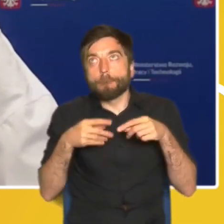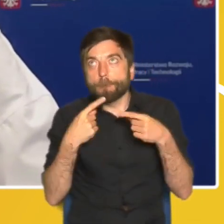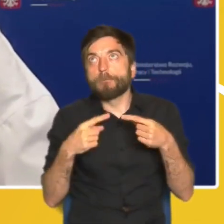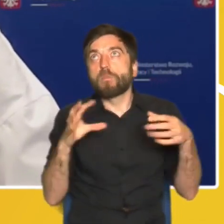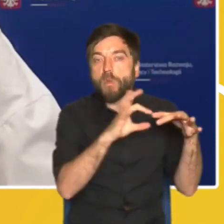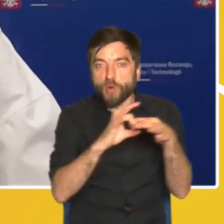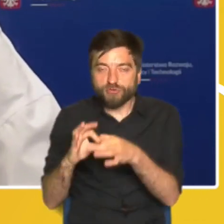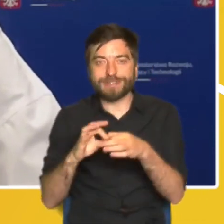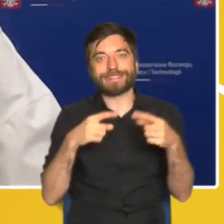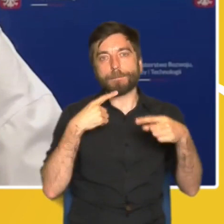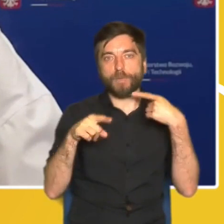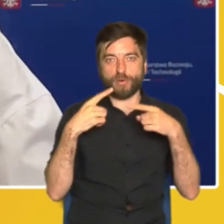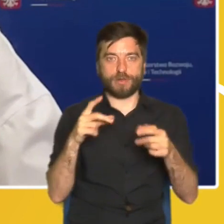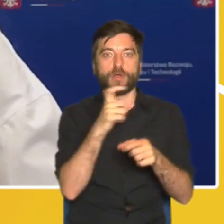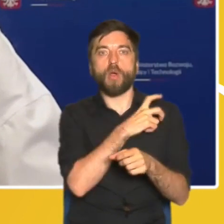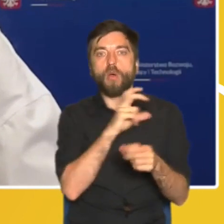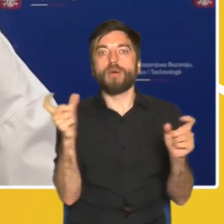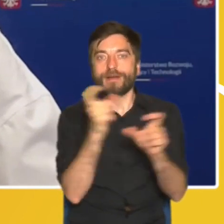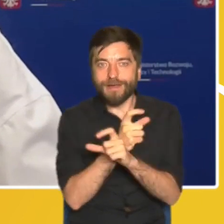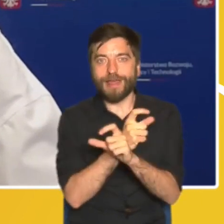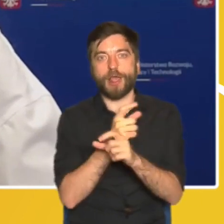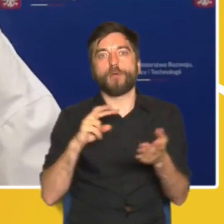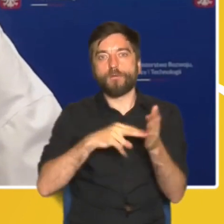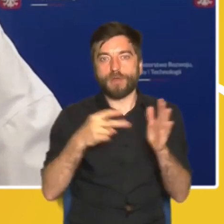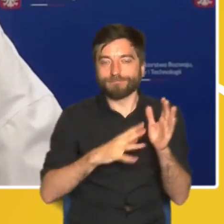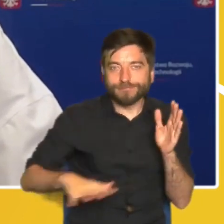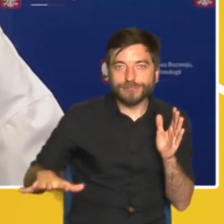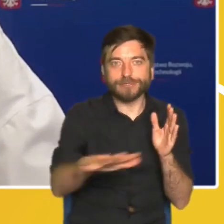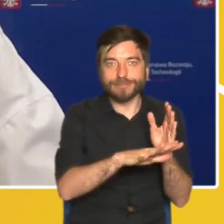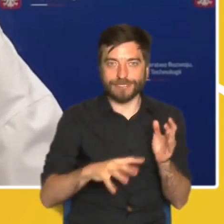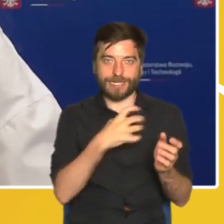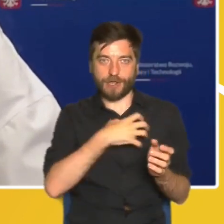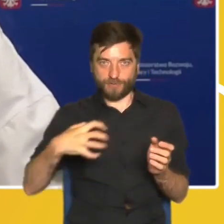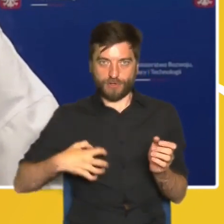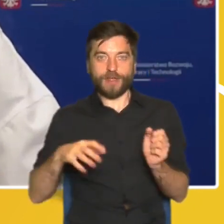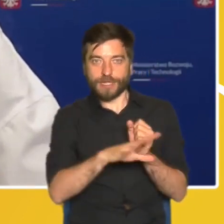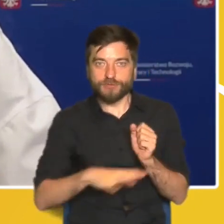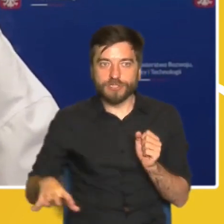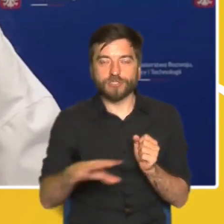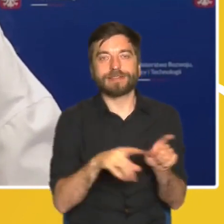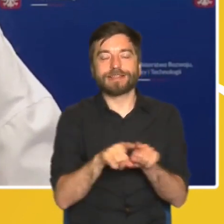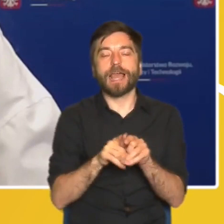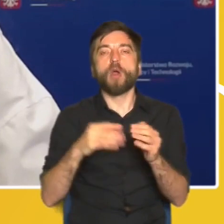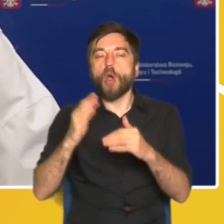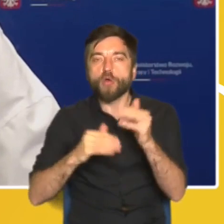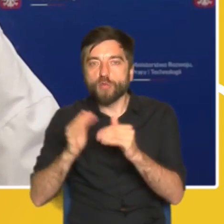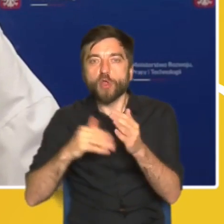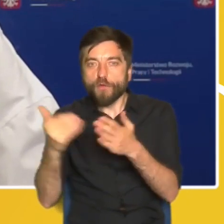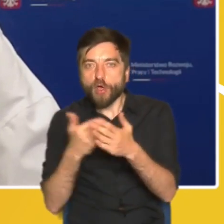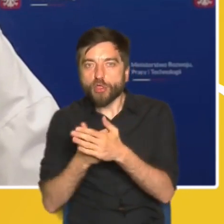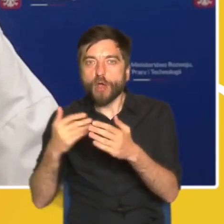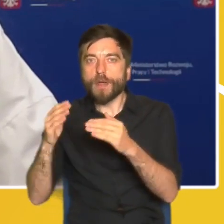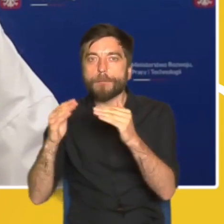polityk państwa w obszarze planowania i zagospodarowania przestrzennego, ale także rewitalizacji, gospodarki